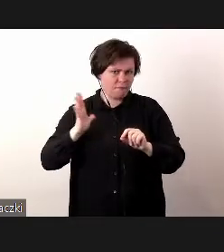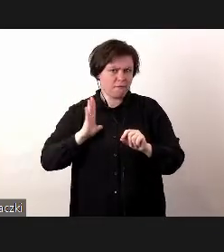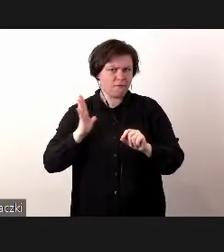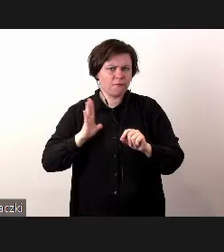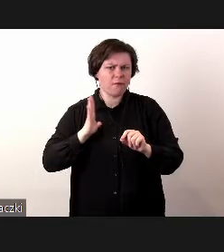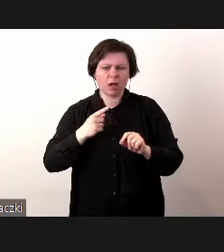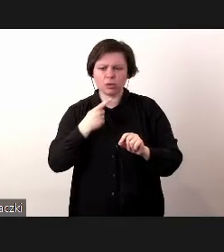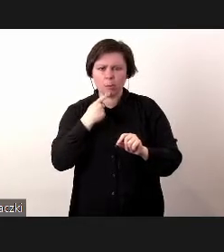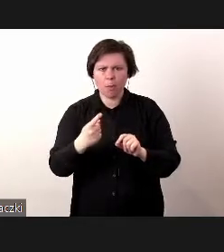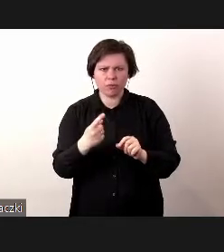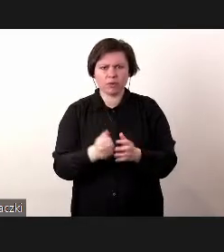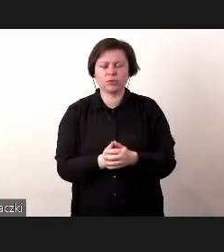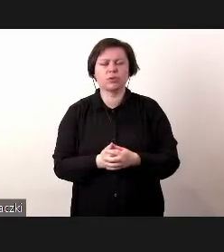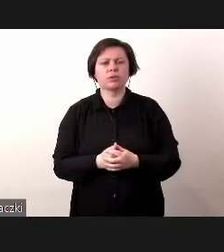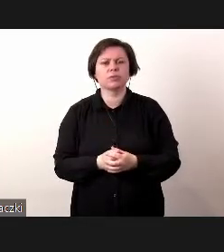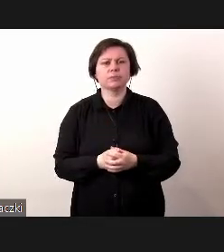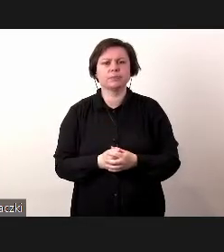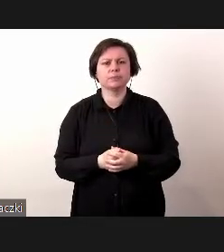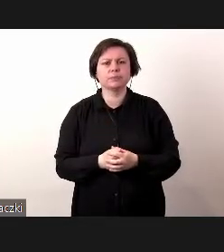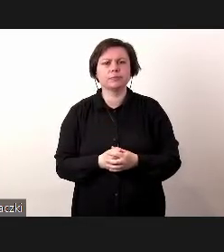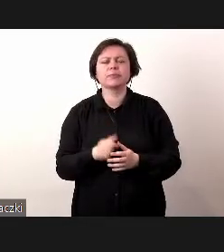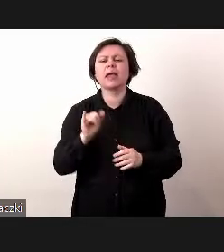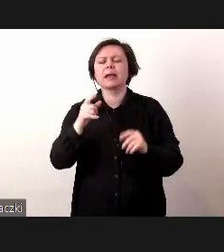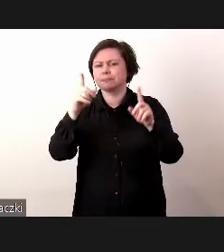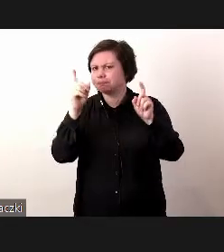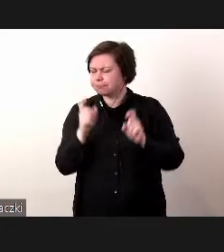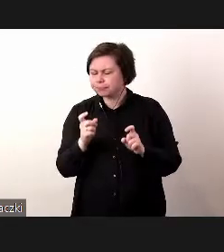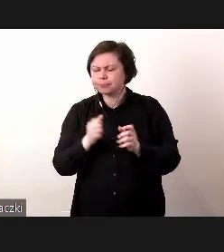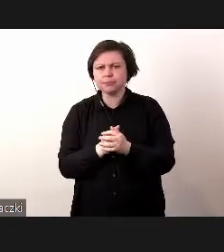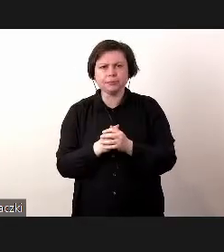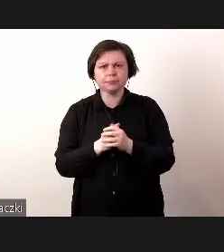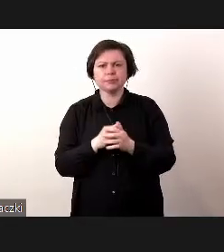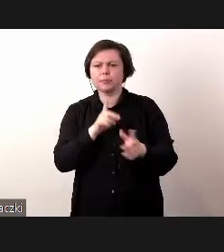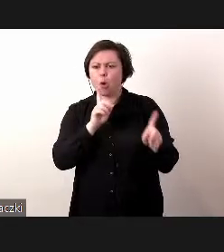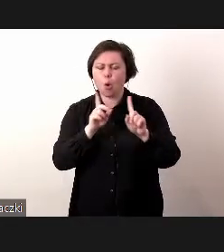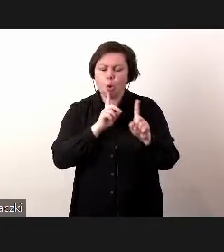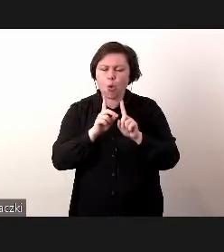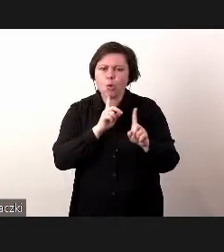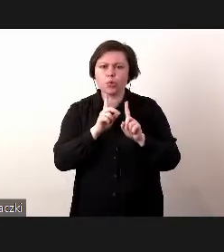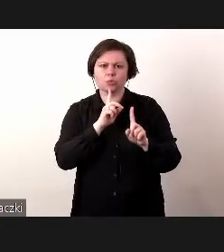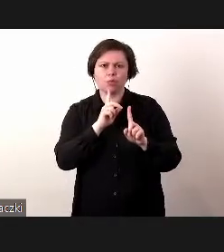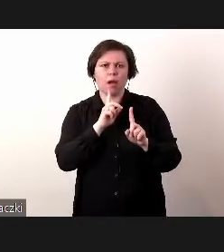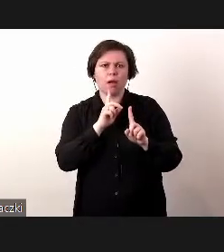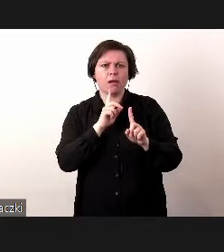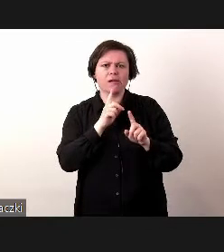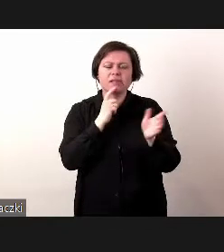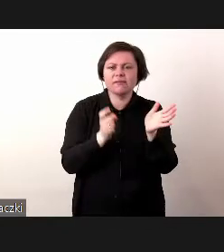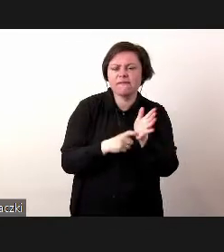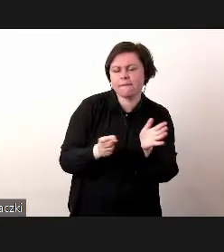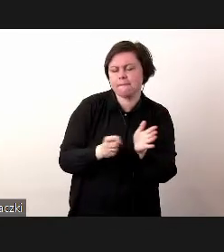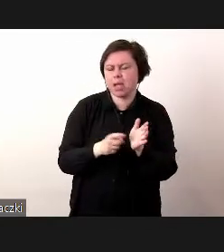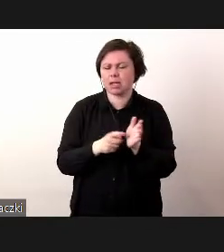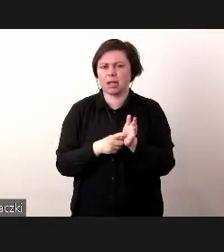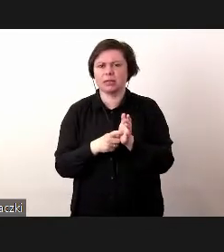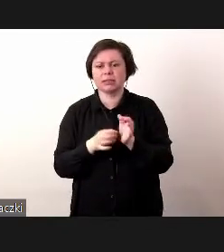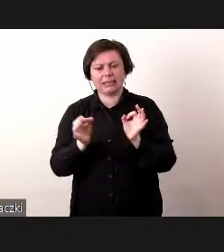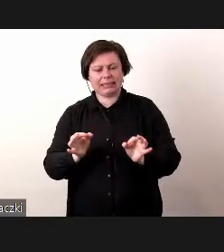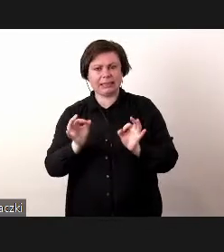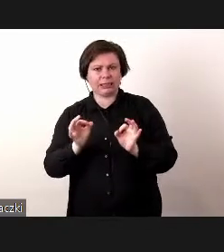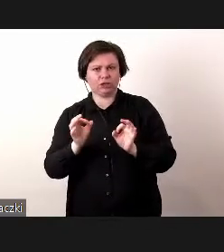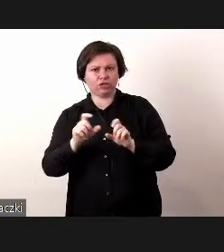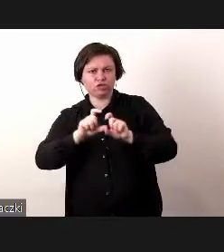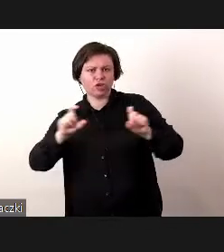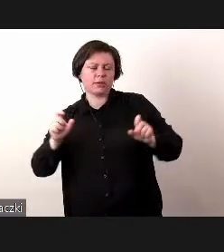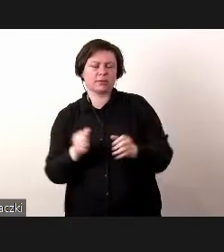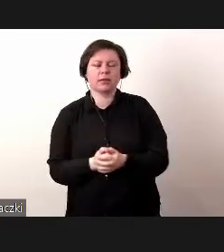powiedzieć. W momencie, kiedy rozmawiamy o wymaganiach w dzisiejszych